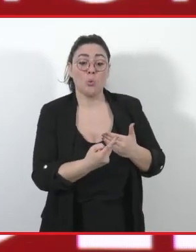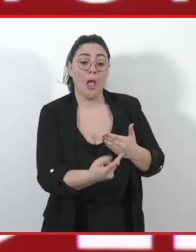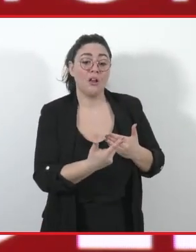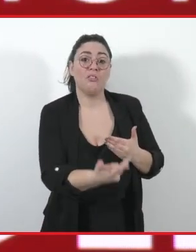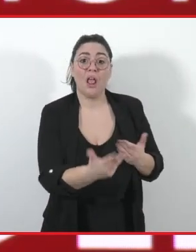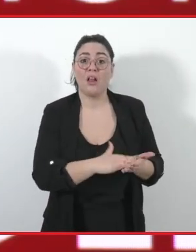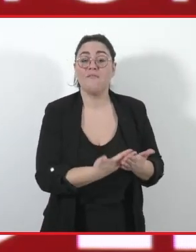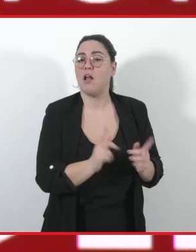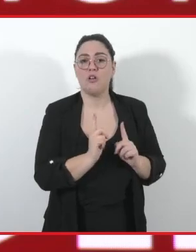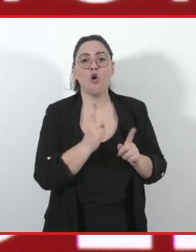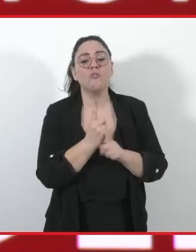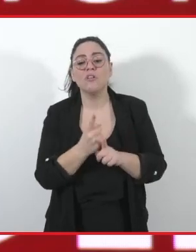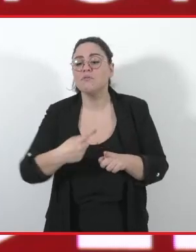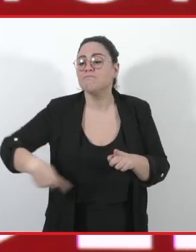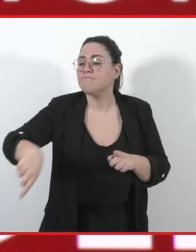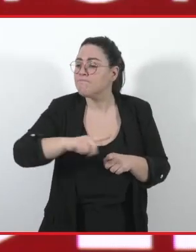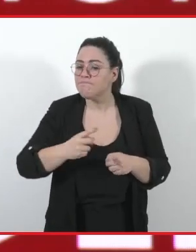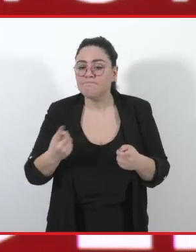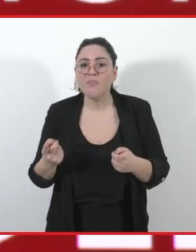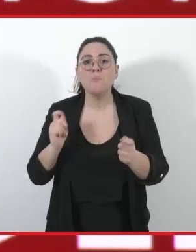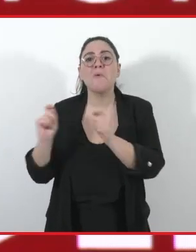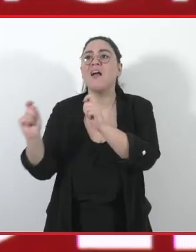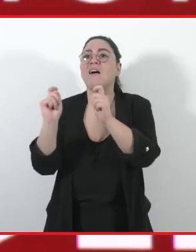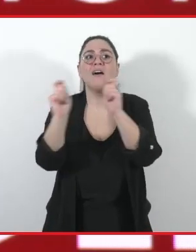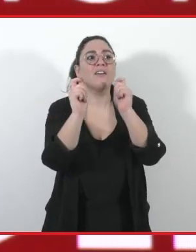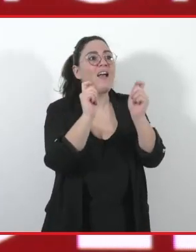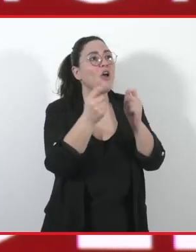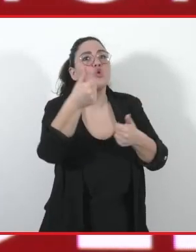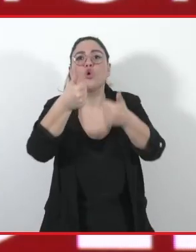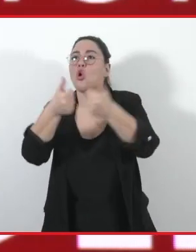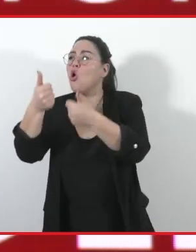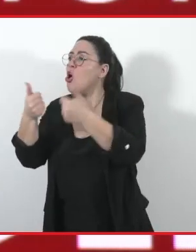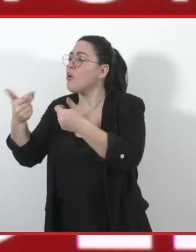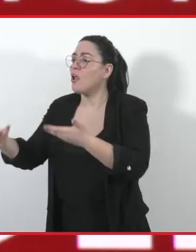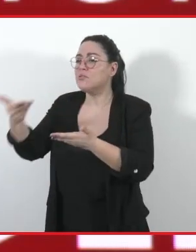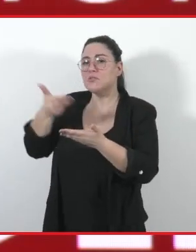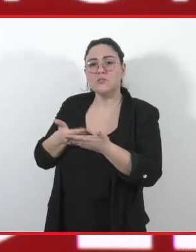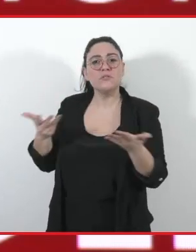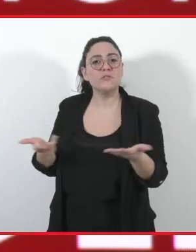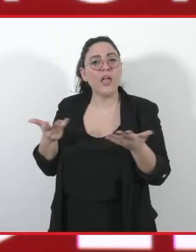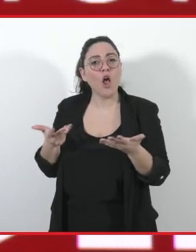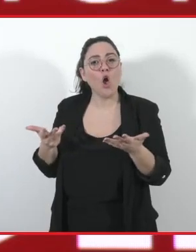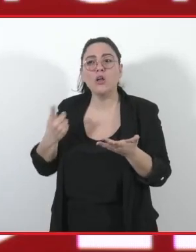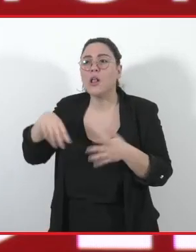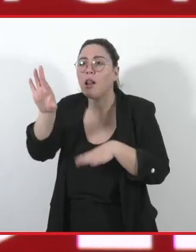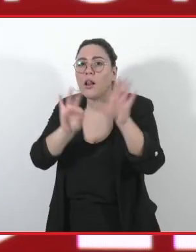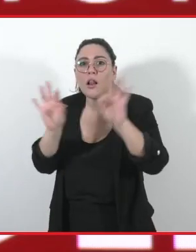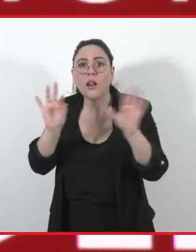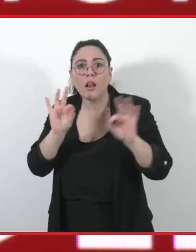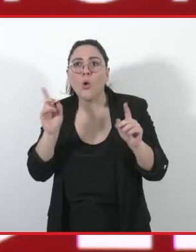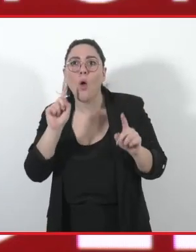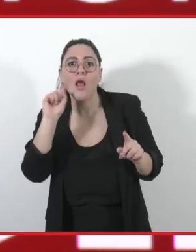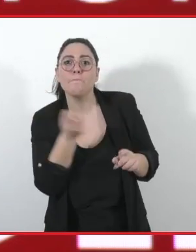il meglio di quello che offre il mercato, la concorrenza, le capacità imprenditoriali del nostro tessuto economico e